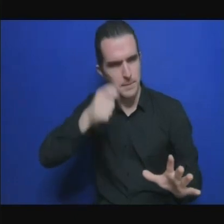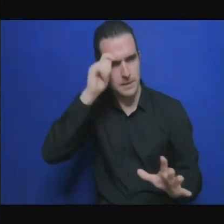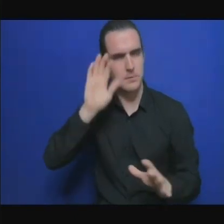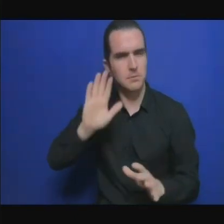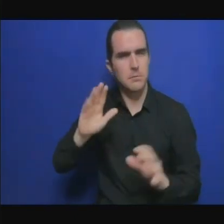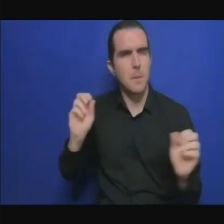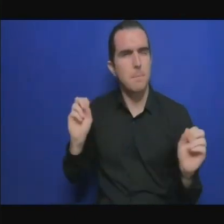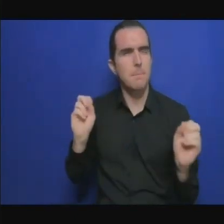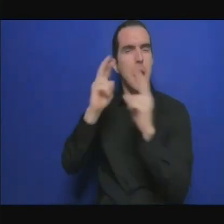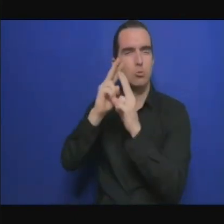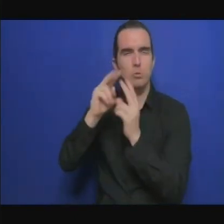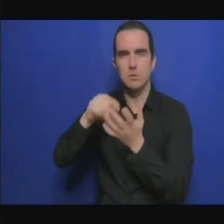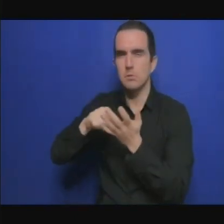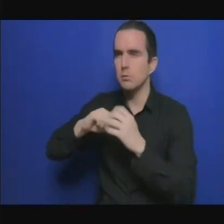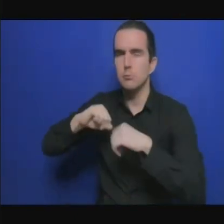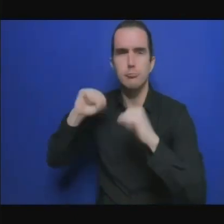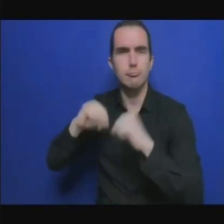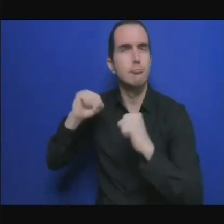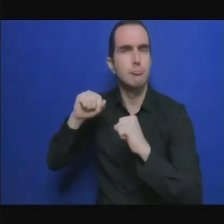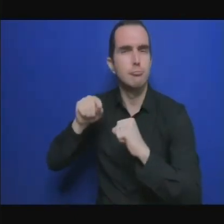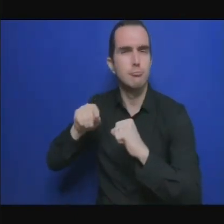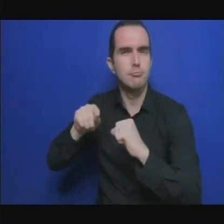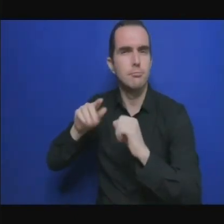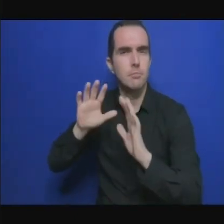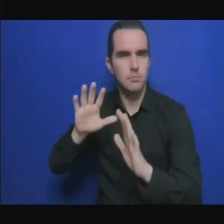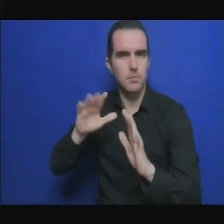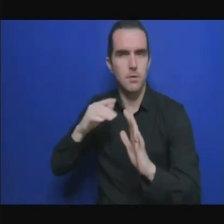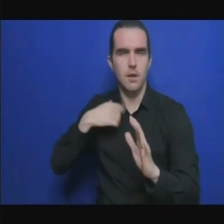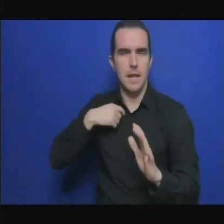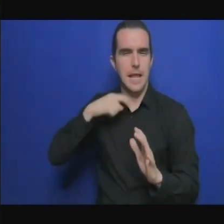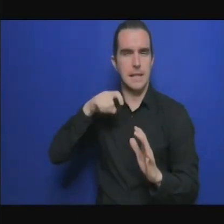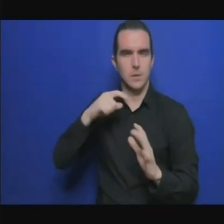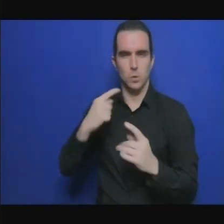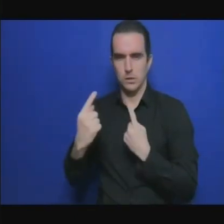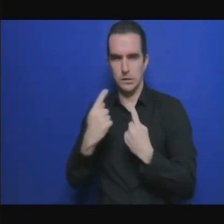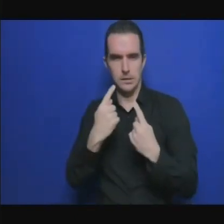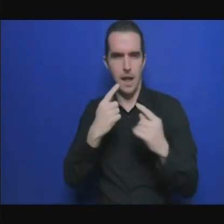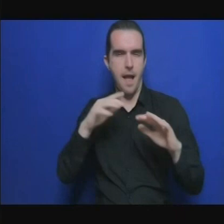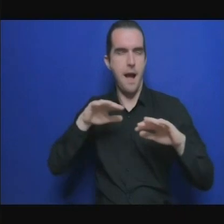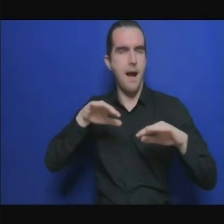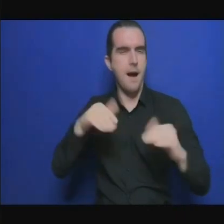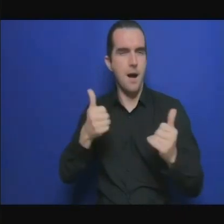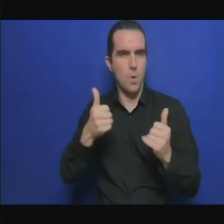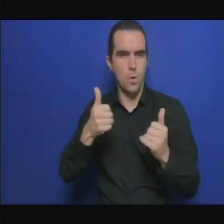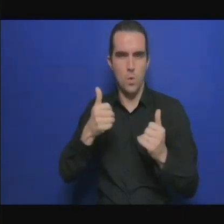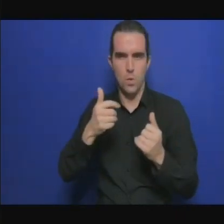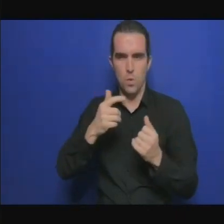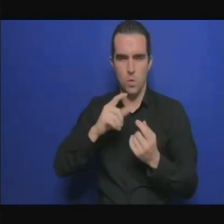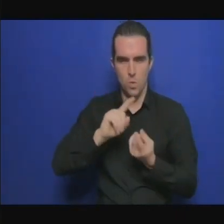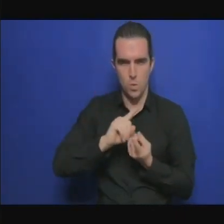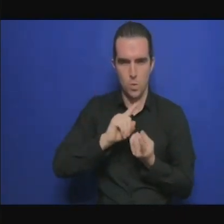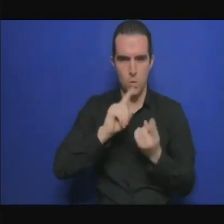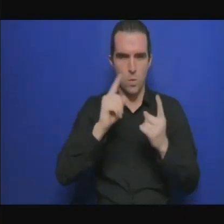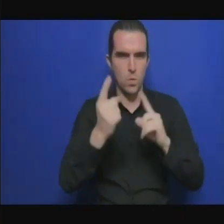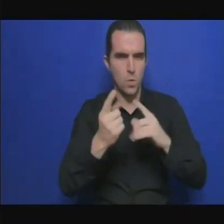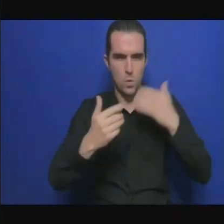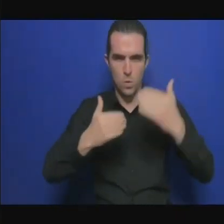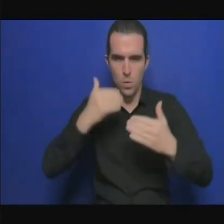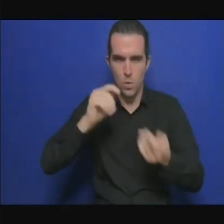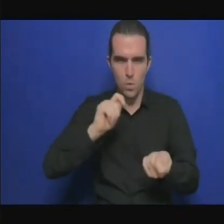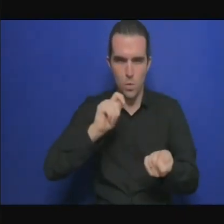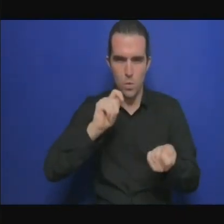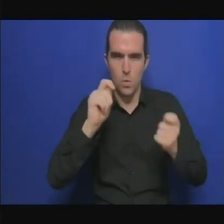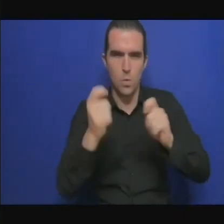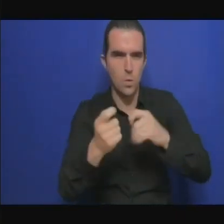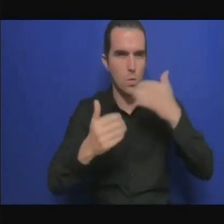changer de mode de consommation, de mode de production, on en verrait les effets d'ici dix, vingt ans. Donc, la situation n'est pas désespérée. Il a quand même un message d